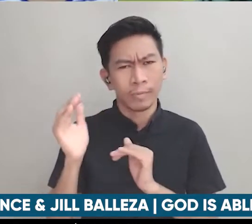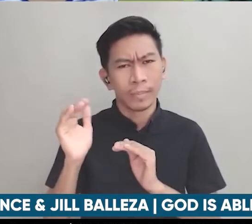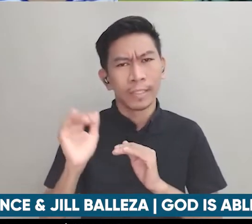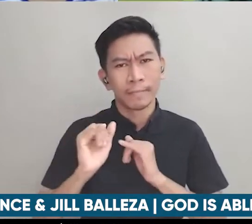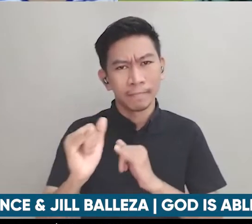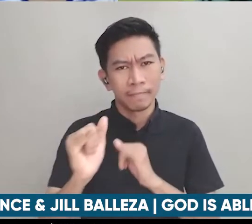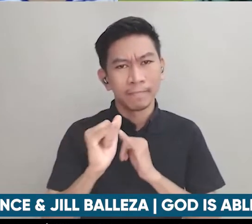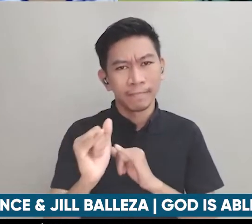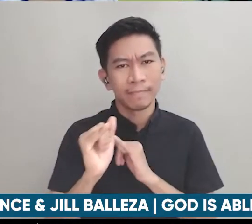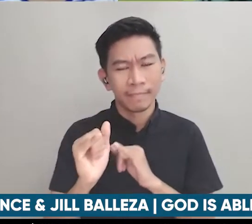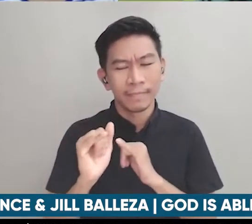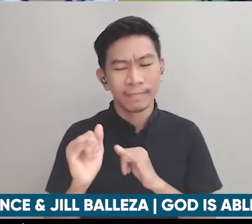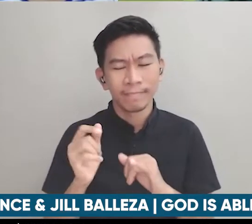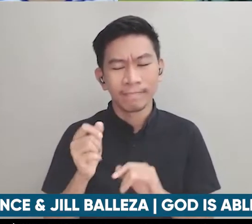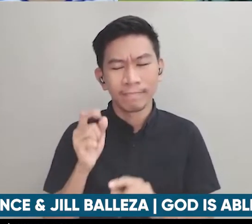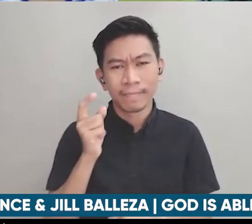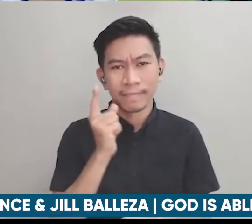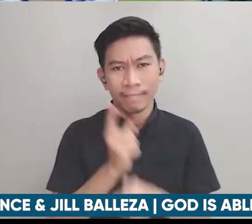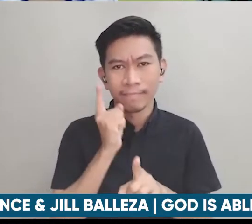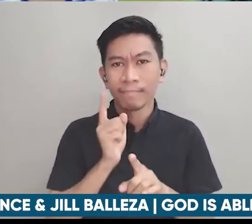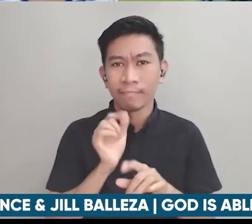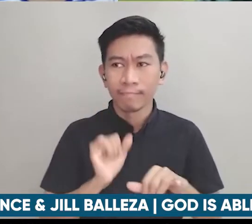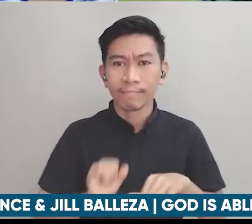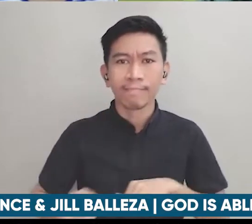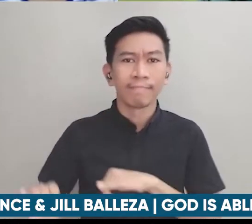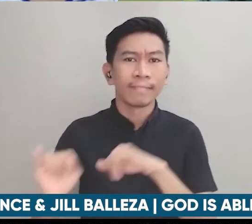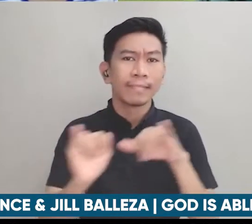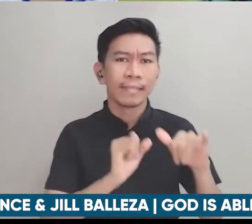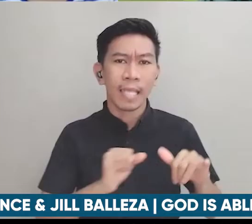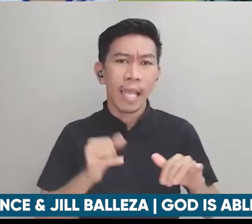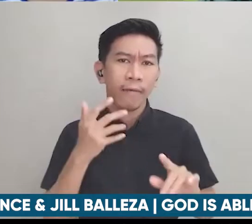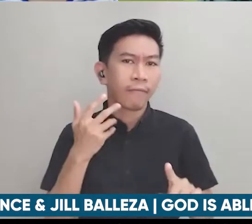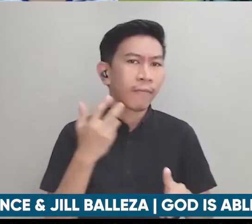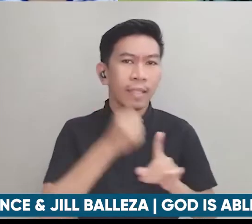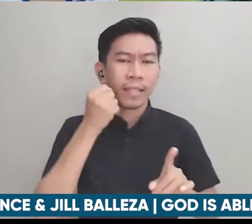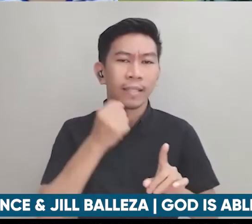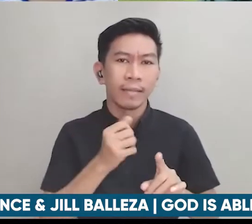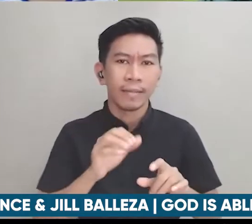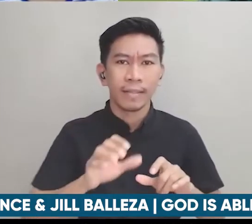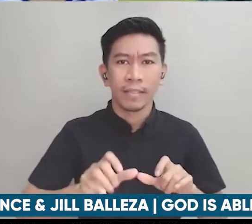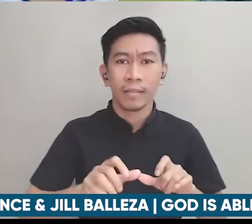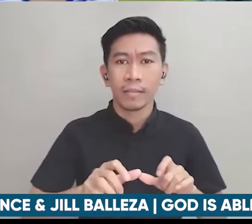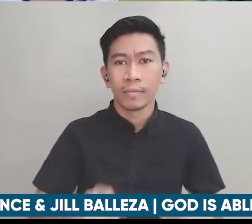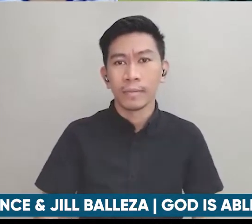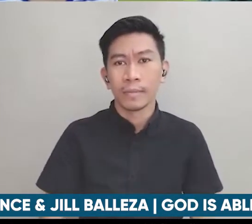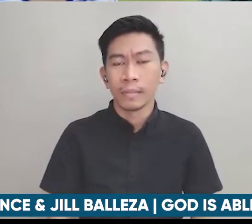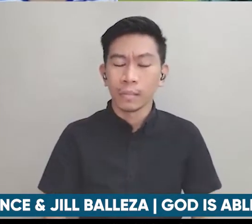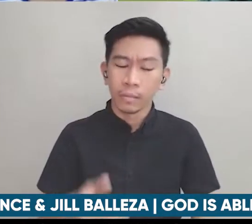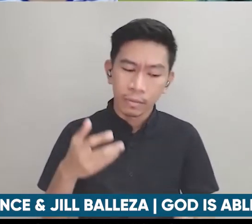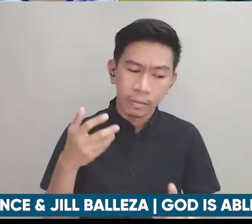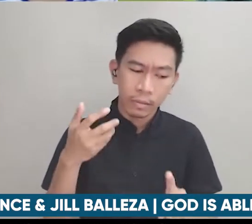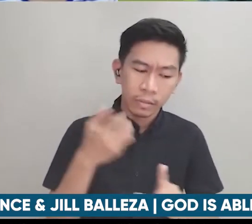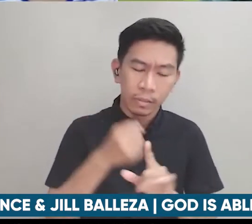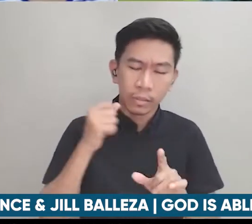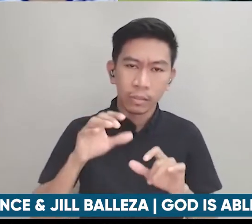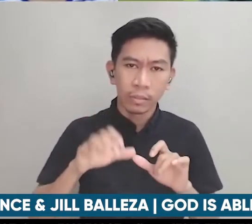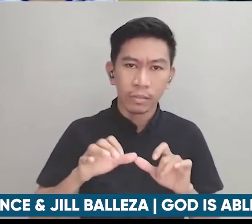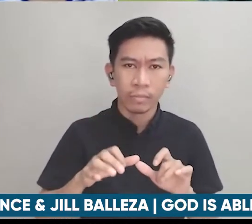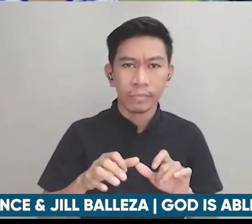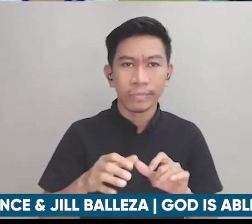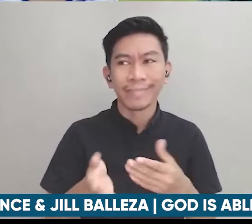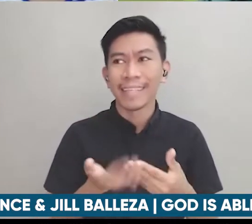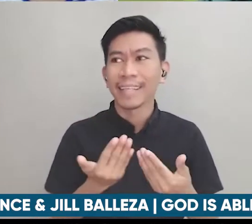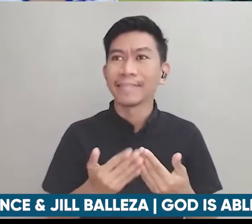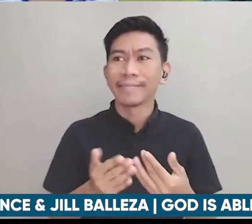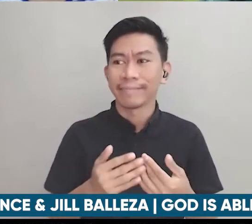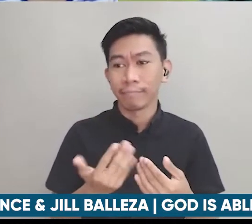kasi alam natin ito lahat tayo affected ng disability hindi madali hindi po madali hindi namin sasabihin sa inyo na i-pray mo lang mawawala ang